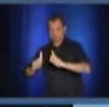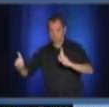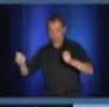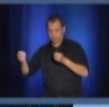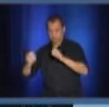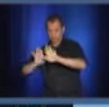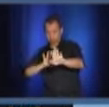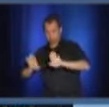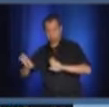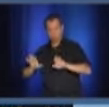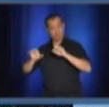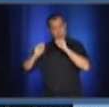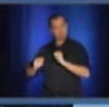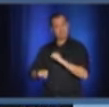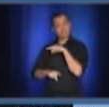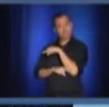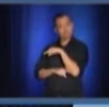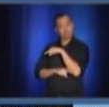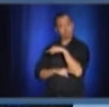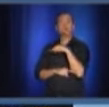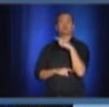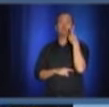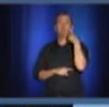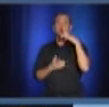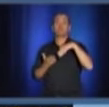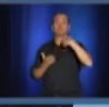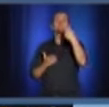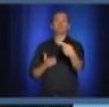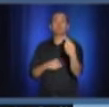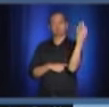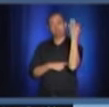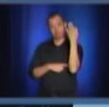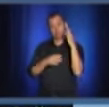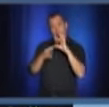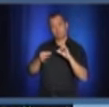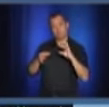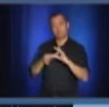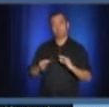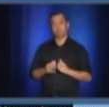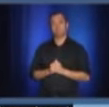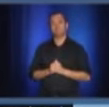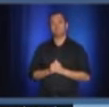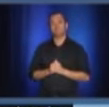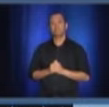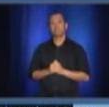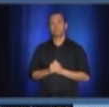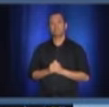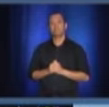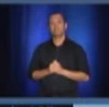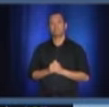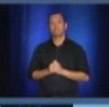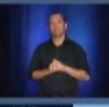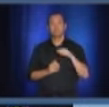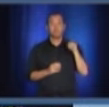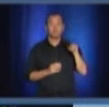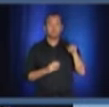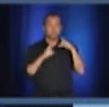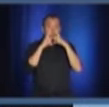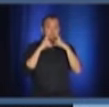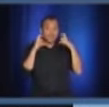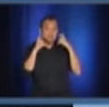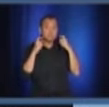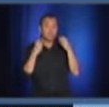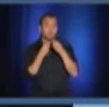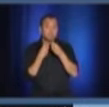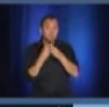être spécifiquement revu comme tel parce que l'introduction, notamment, du masque dans la communauté génère toute une série de questions, à